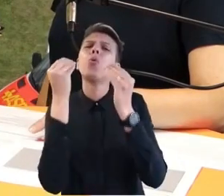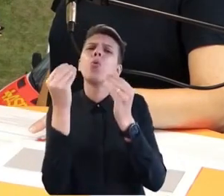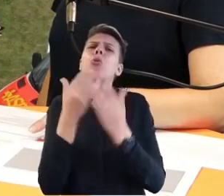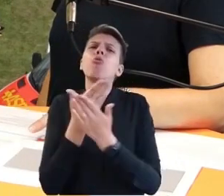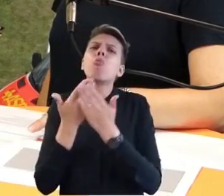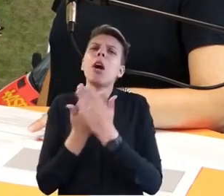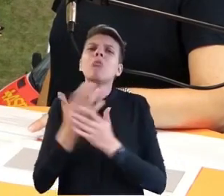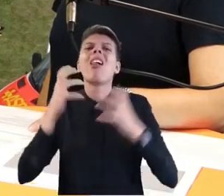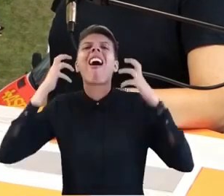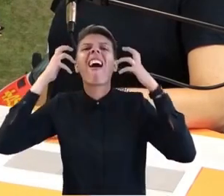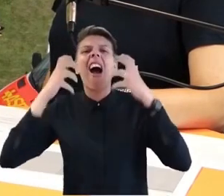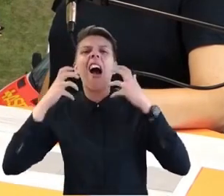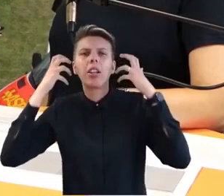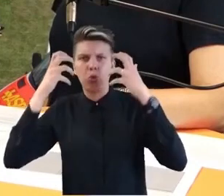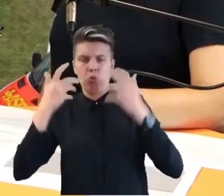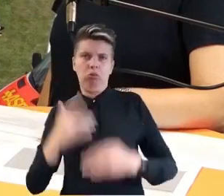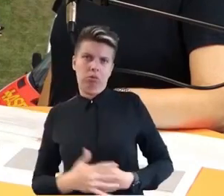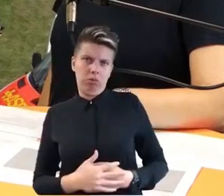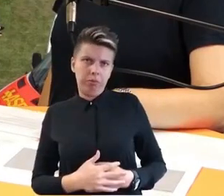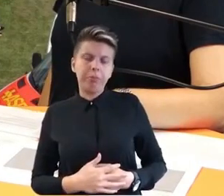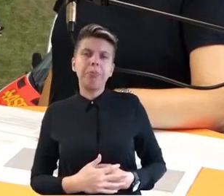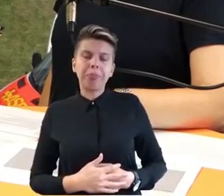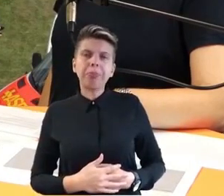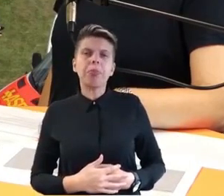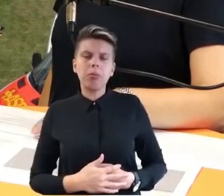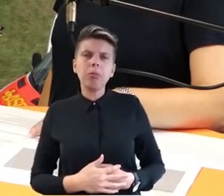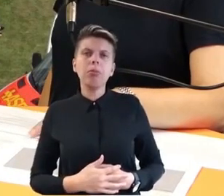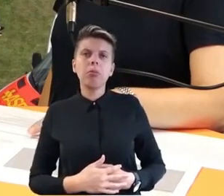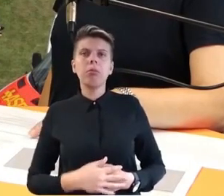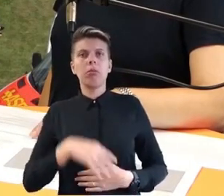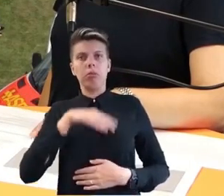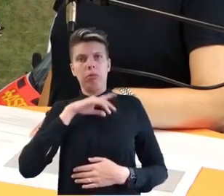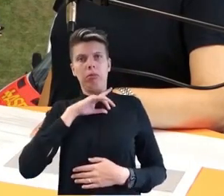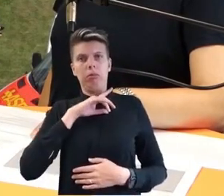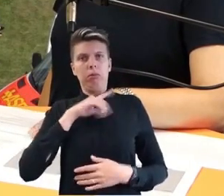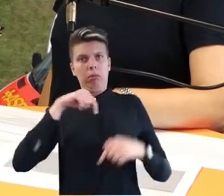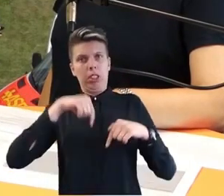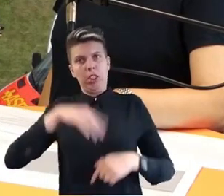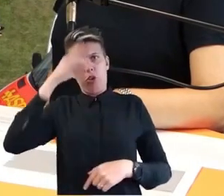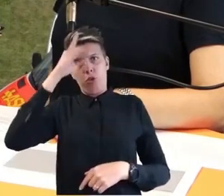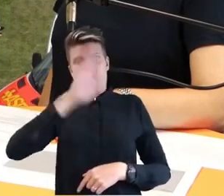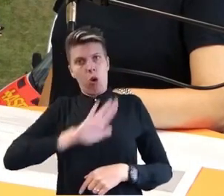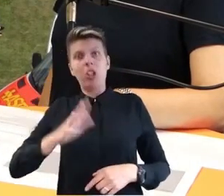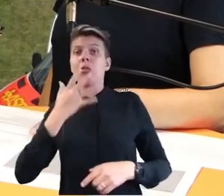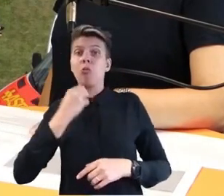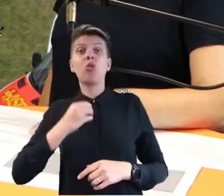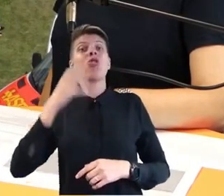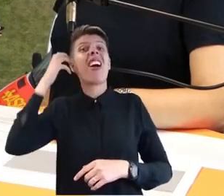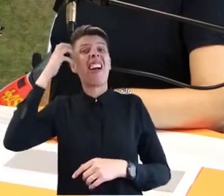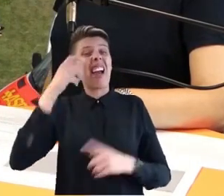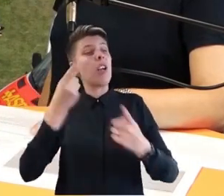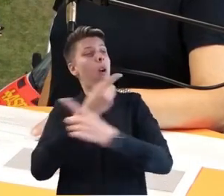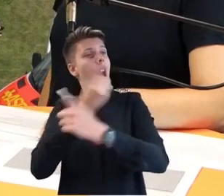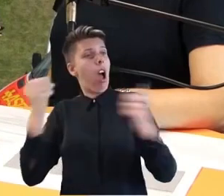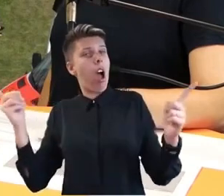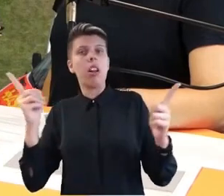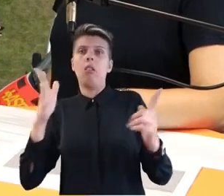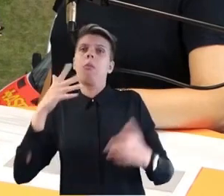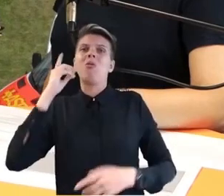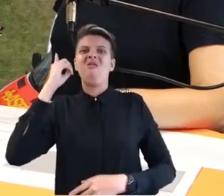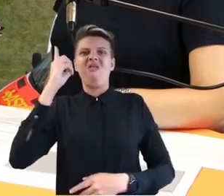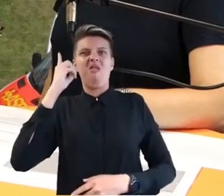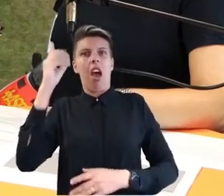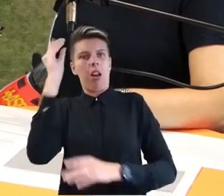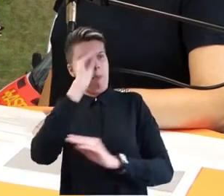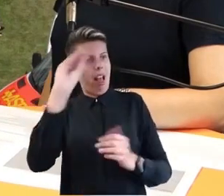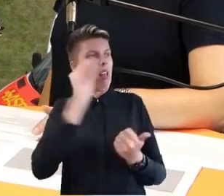das Radio. Wir steuern in Deutschland nahezu alle Radioveranstalter an und übermitteln denen unsere Warnmeldungen. Und